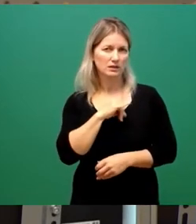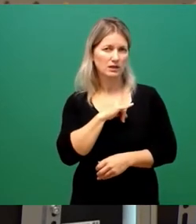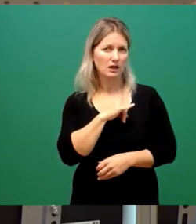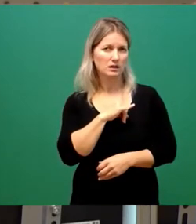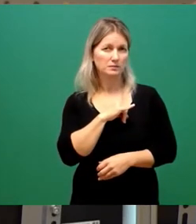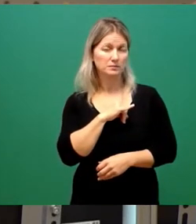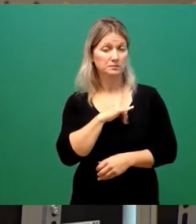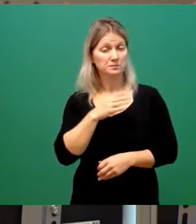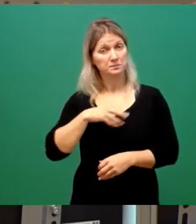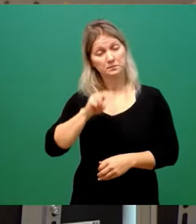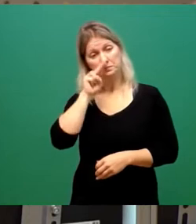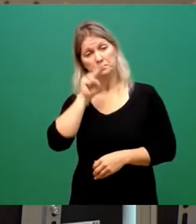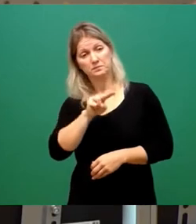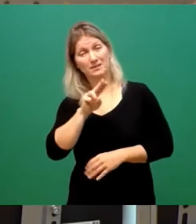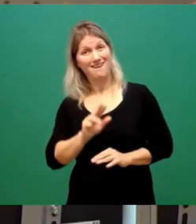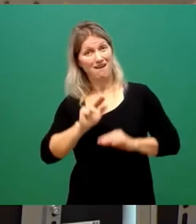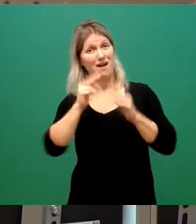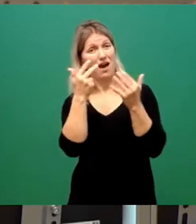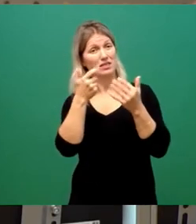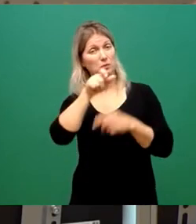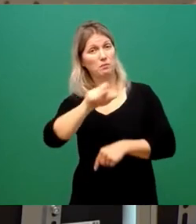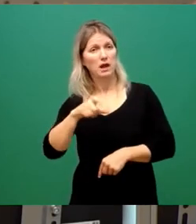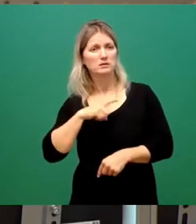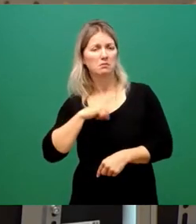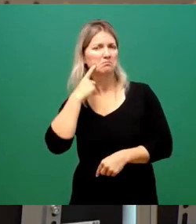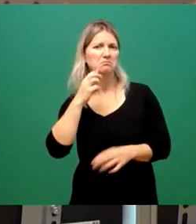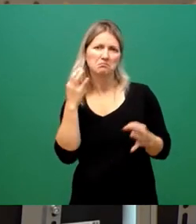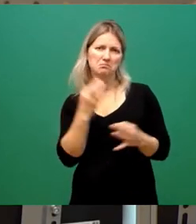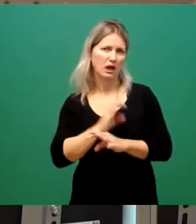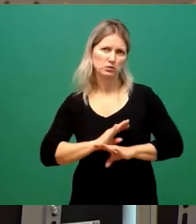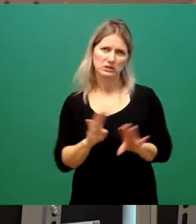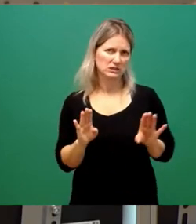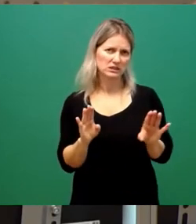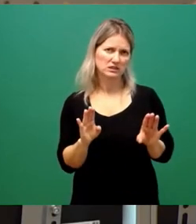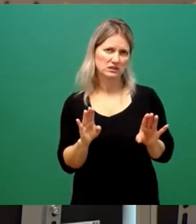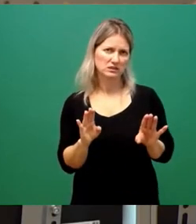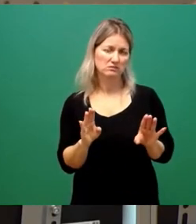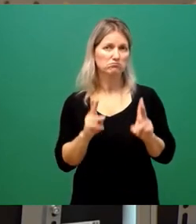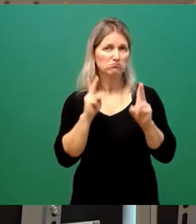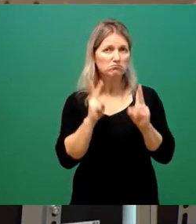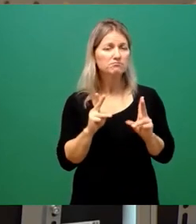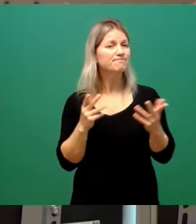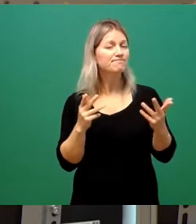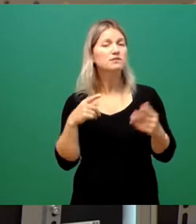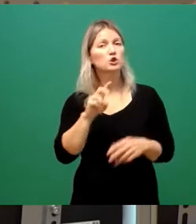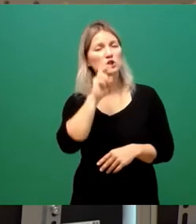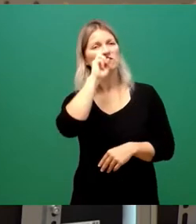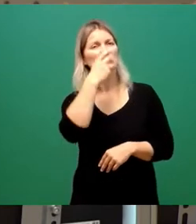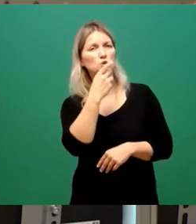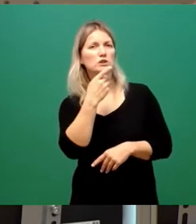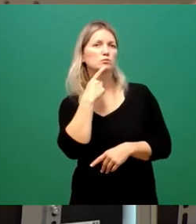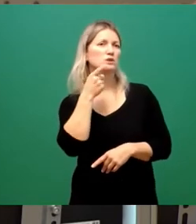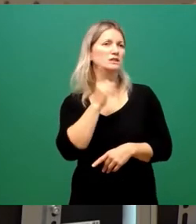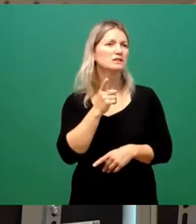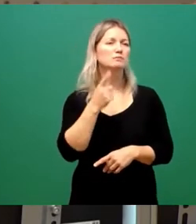Sicht ist der achte Bürgermeister nicht erforderlich. Er ist nicht erforderlich. Es ist der Versuch, einen Konsens zu finden, und zwar zu einem Zeitpunkt,